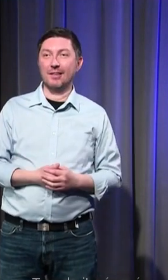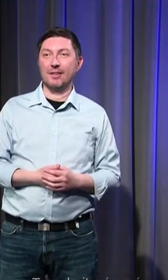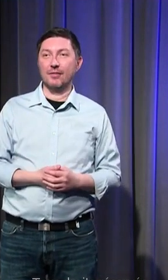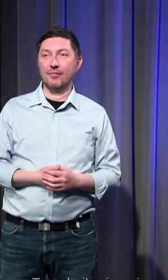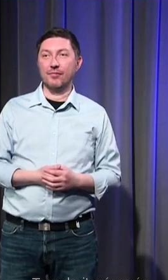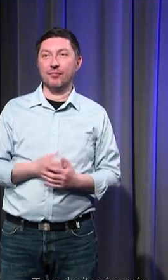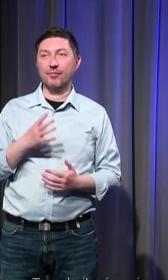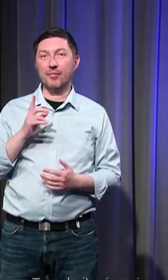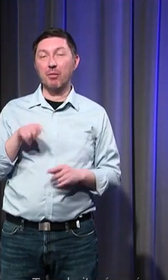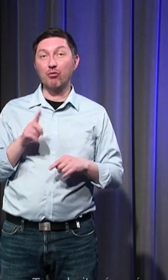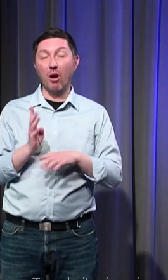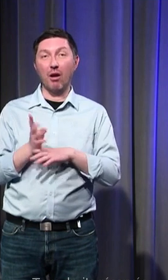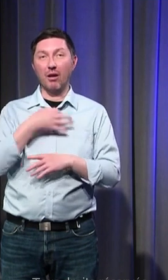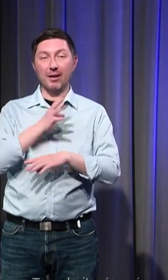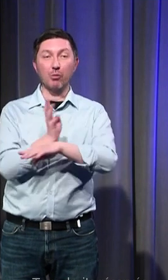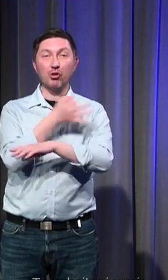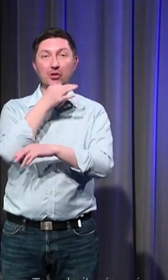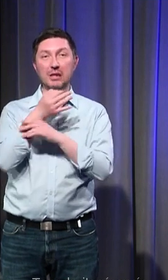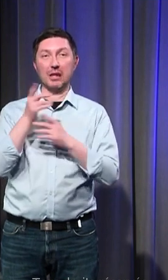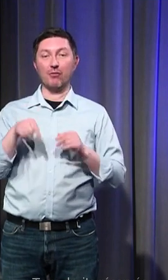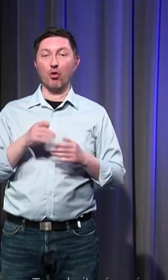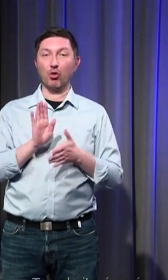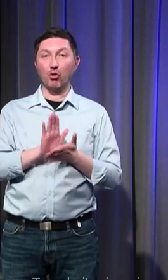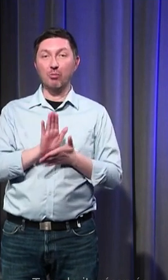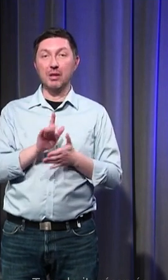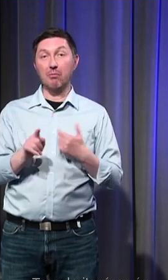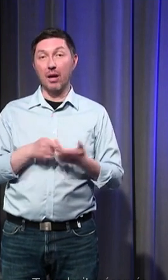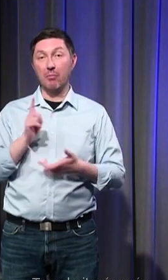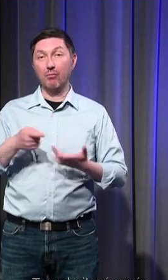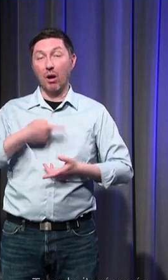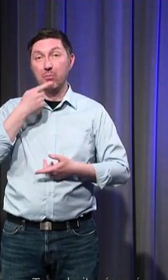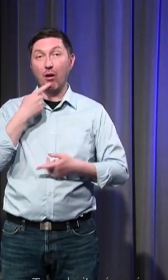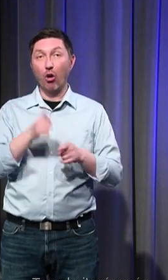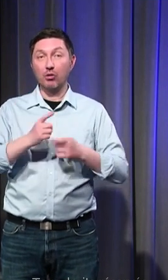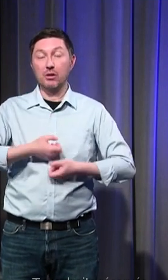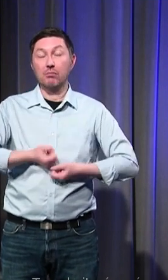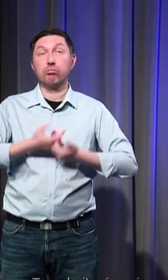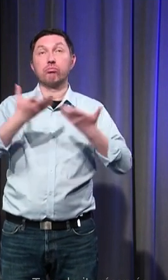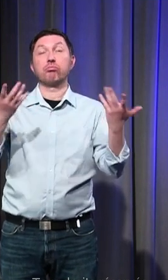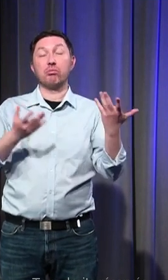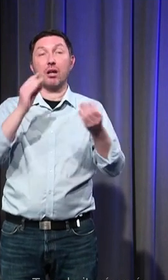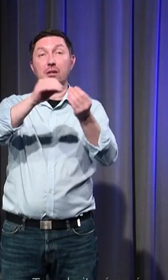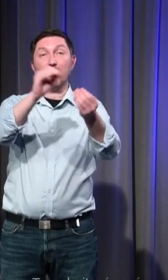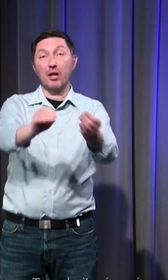très hydraulique des choses et les paroles aussi débordent et les émotions pareil